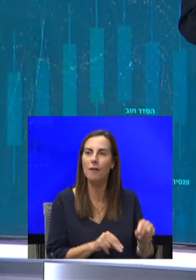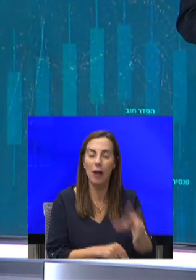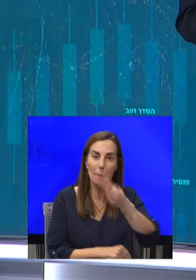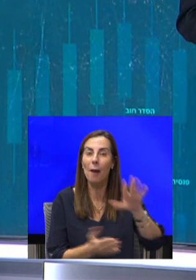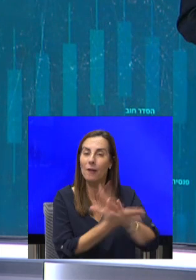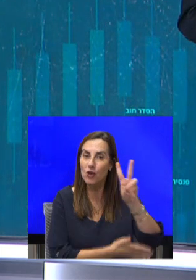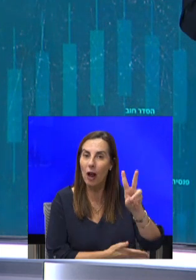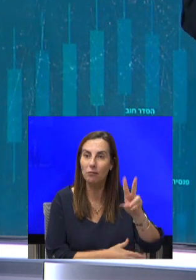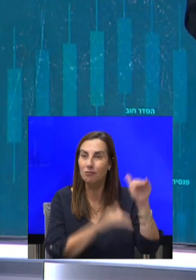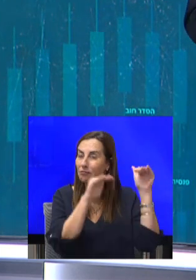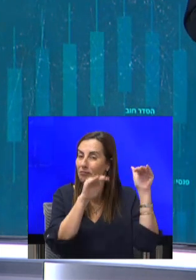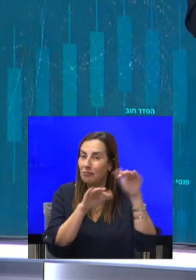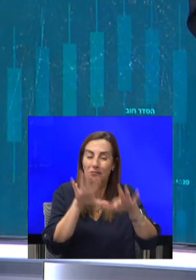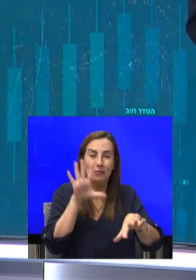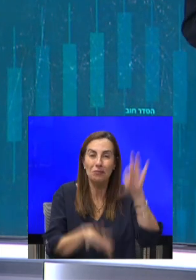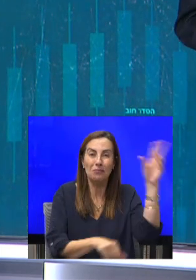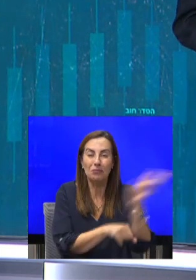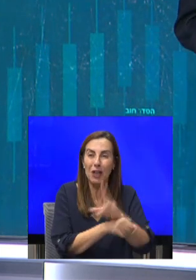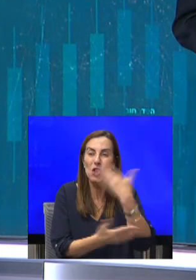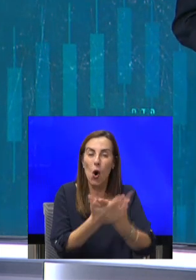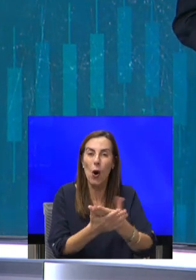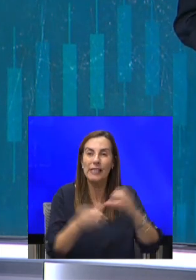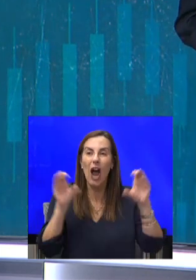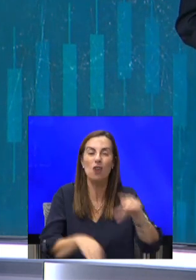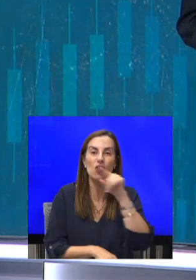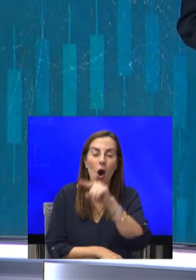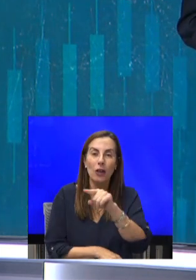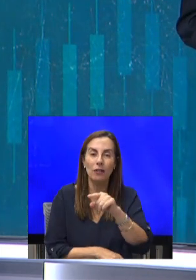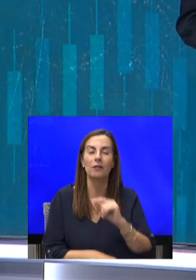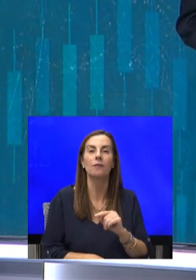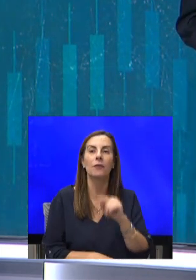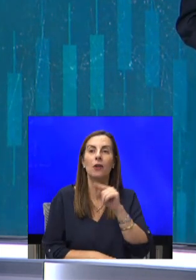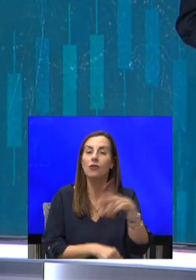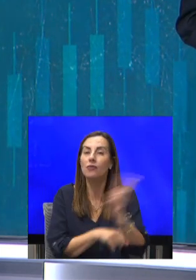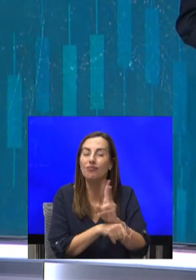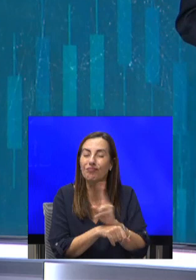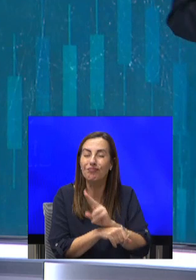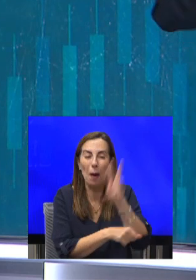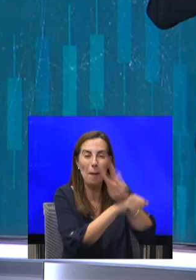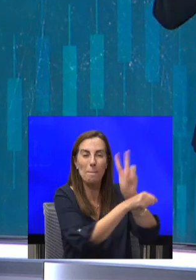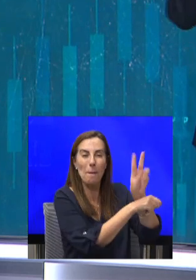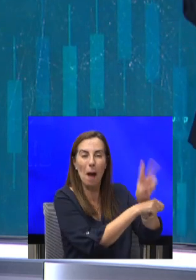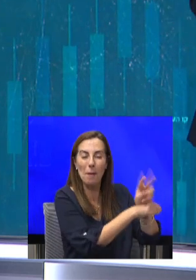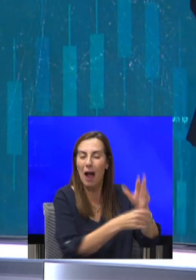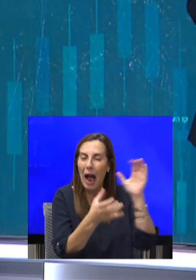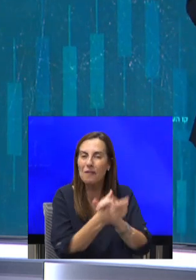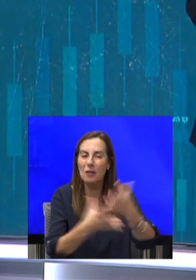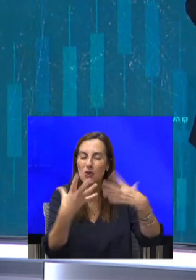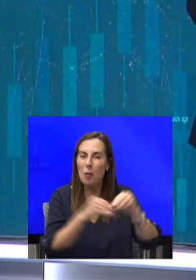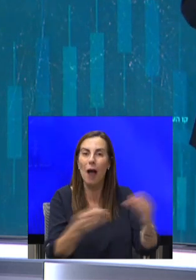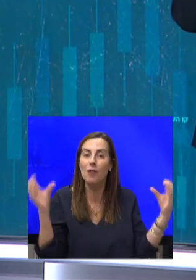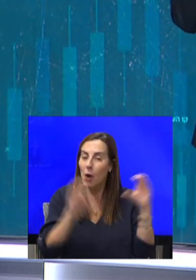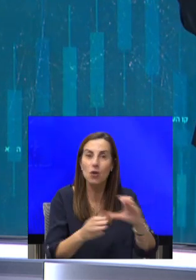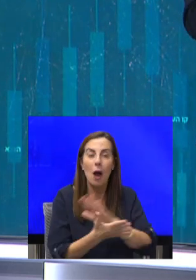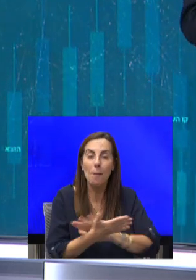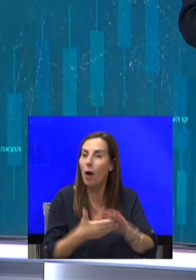הפירמידה של יועץ ההשקעות איראן מזרחי מסוויון, שעונה עשרות בני משפחה וחברים שלו, ומשקיעים, שפשוט נתנו לו לעשות עם